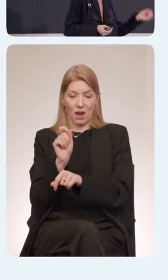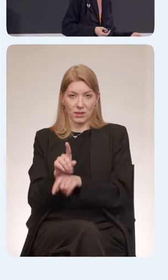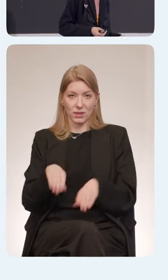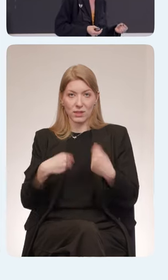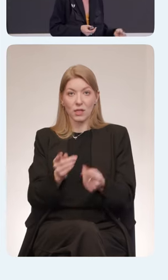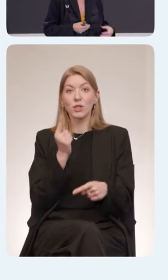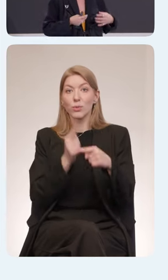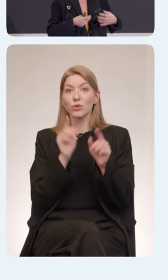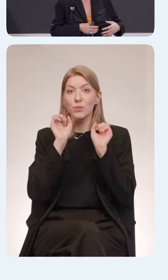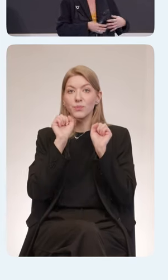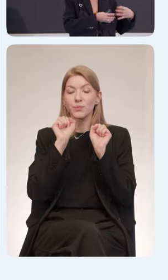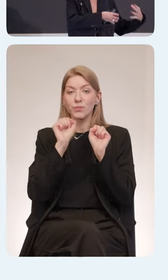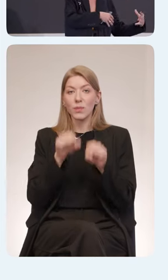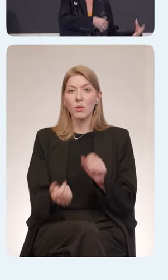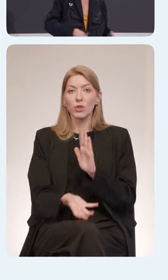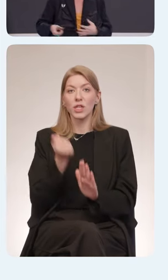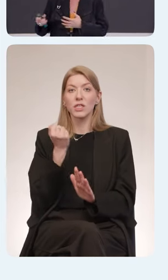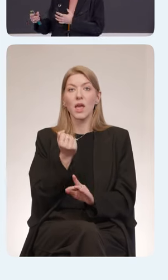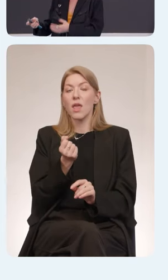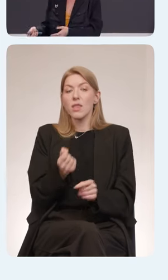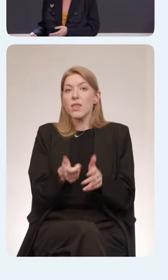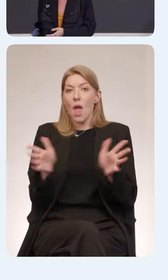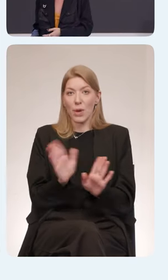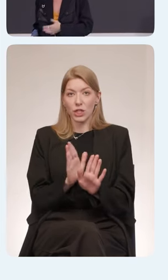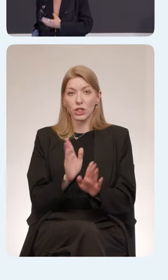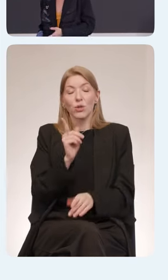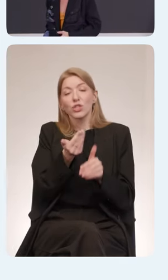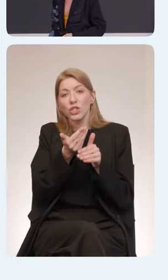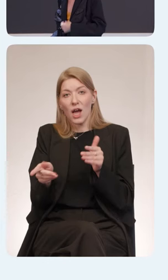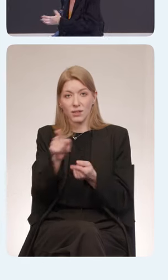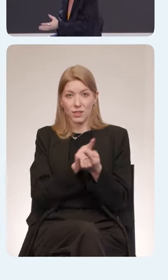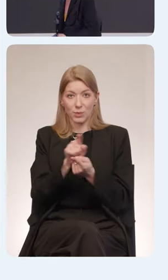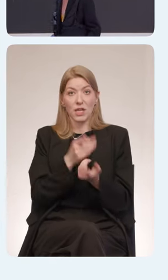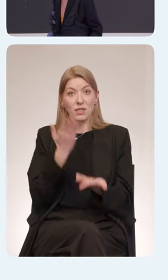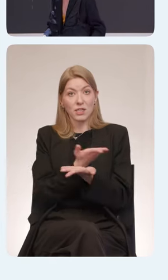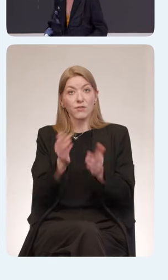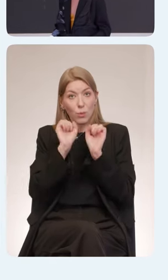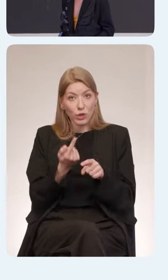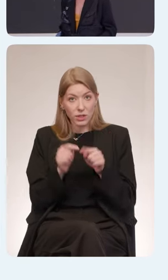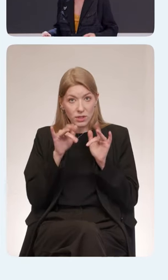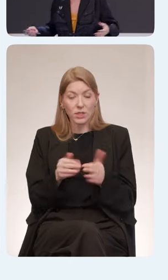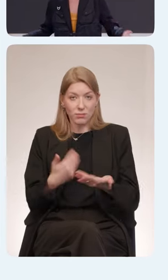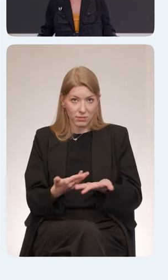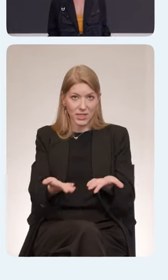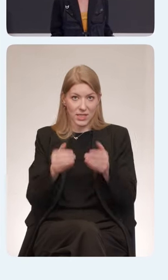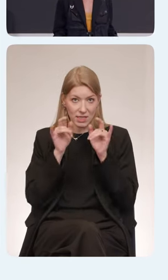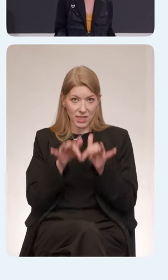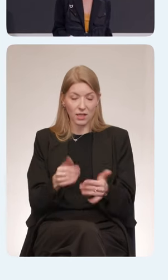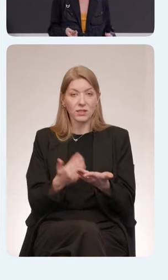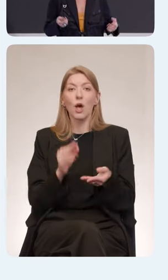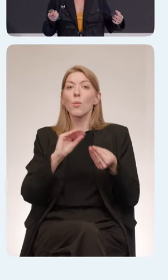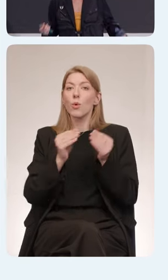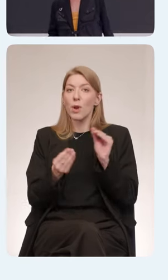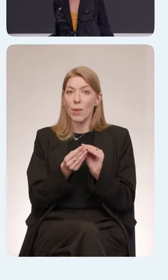но способные поменять хотя бы какую-то часть процесса изменения, делайте их. Что можно сделать на этапе проблематики? Включить в ЦА